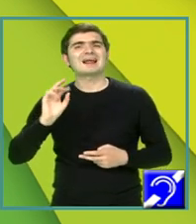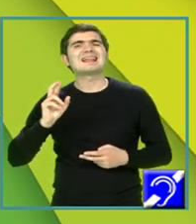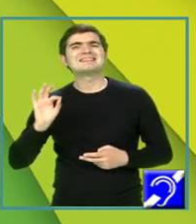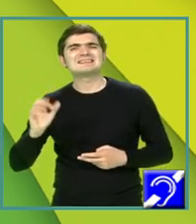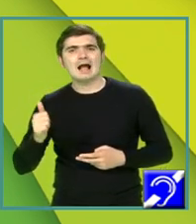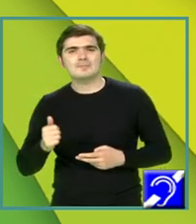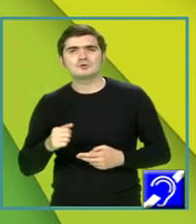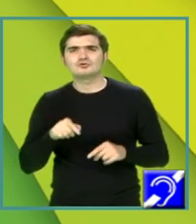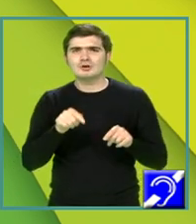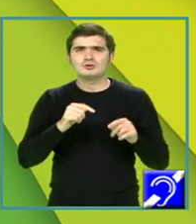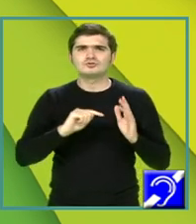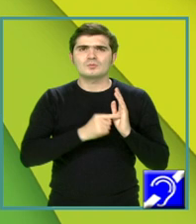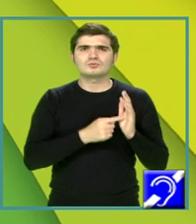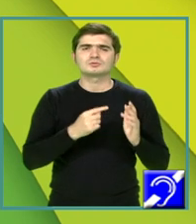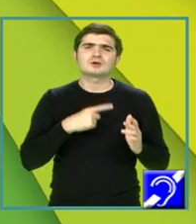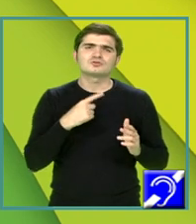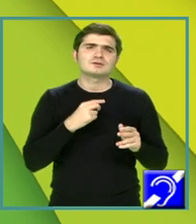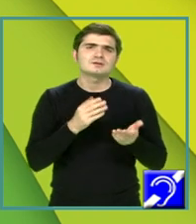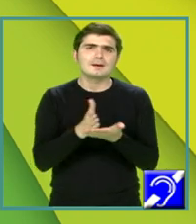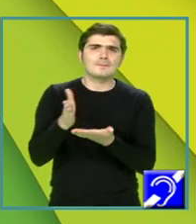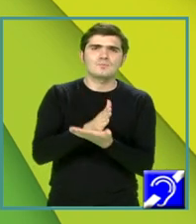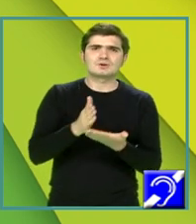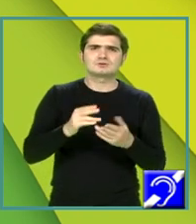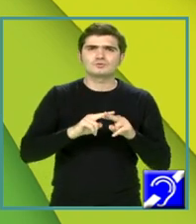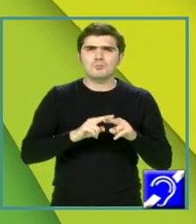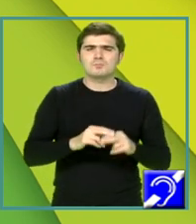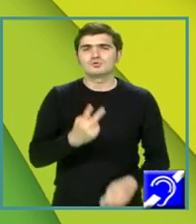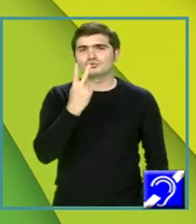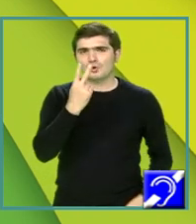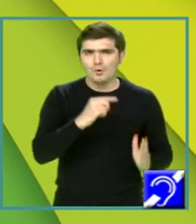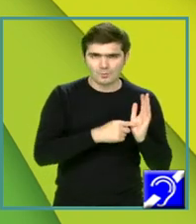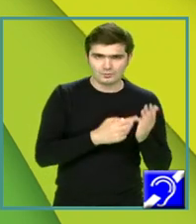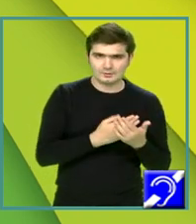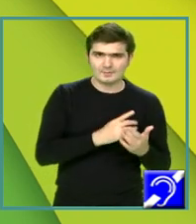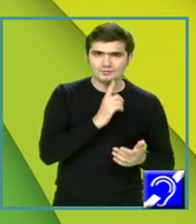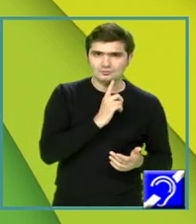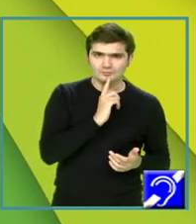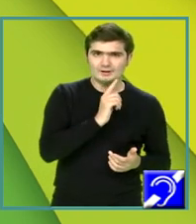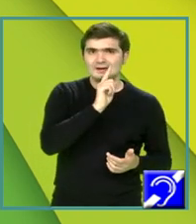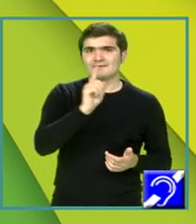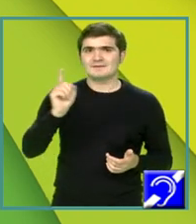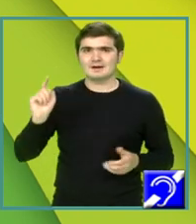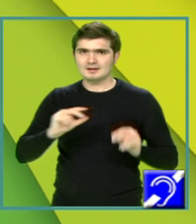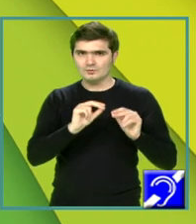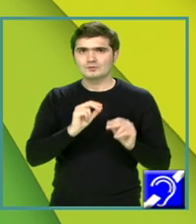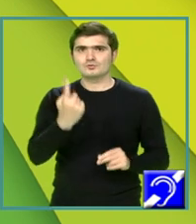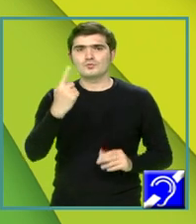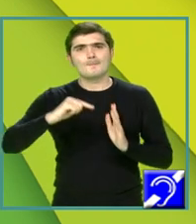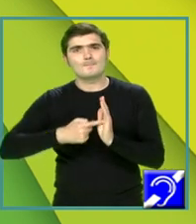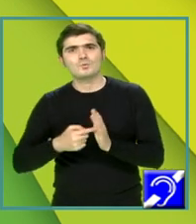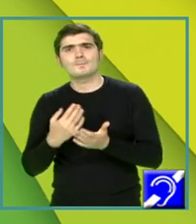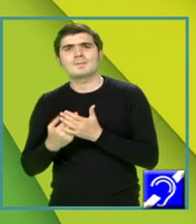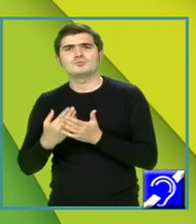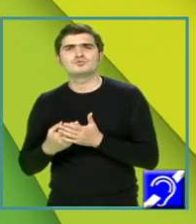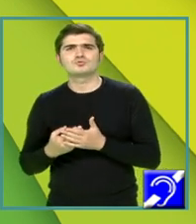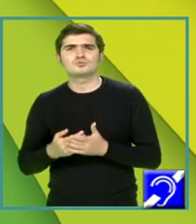defalcat în felul următor. Două puncte pentru numele fiecăruia dintre conferențiari, un punct pentru